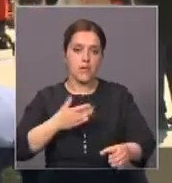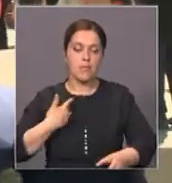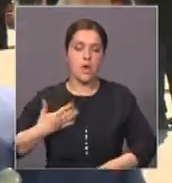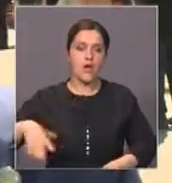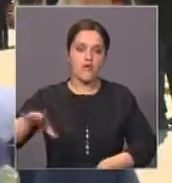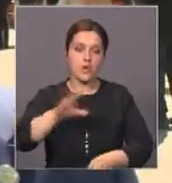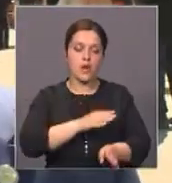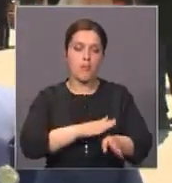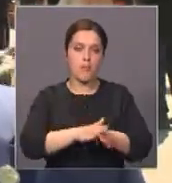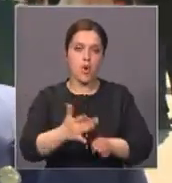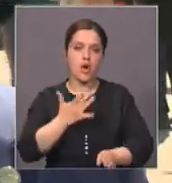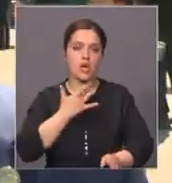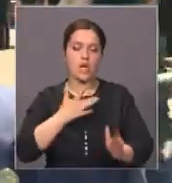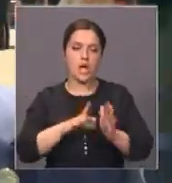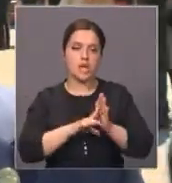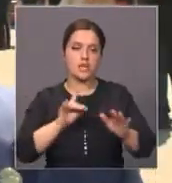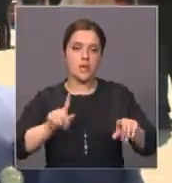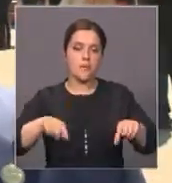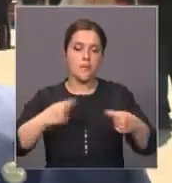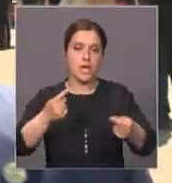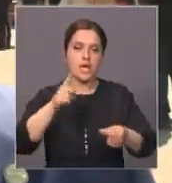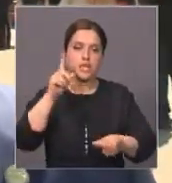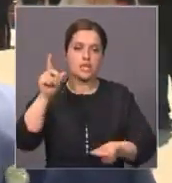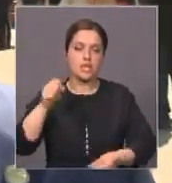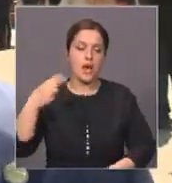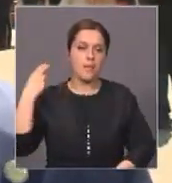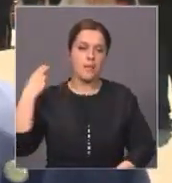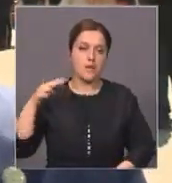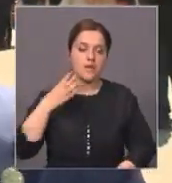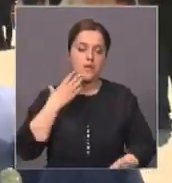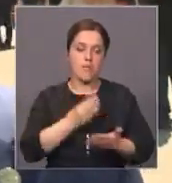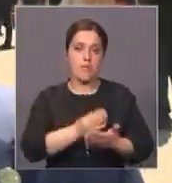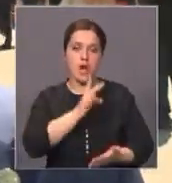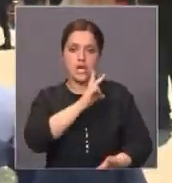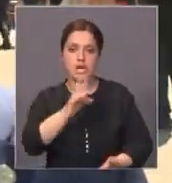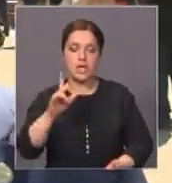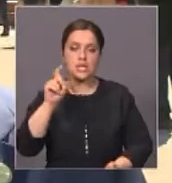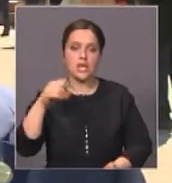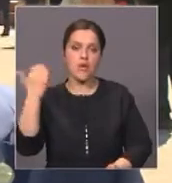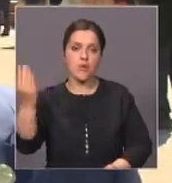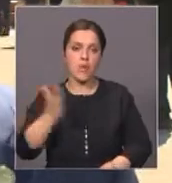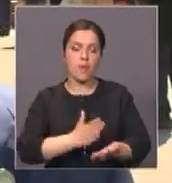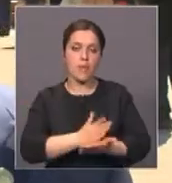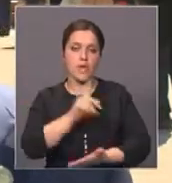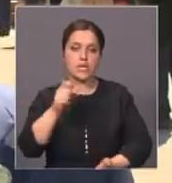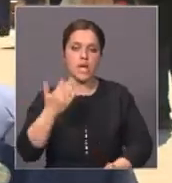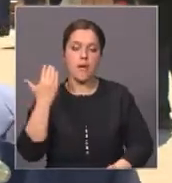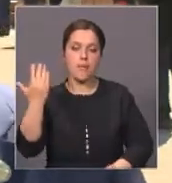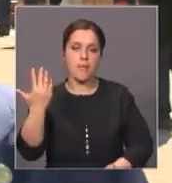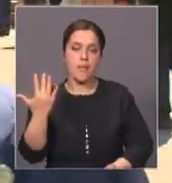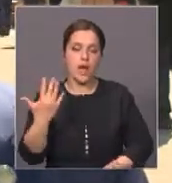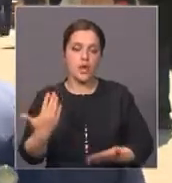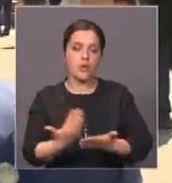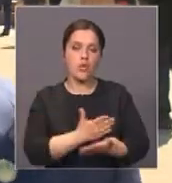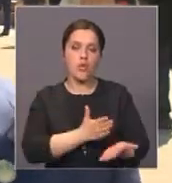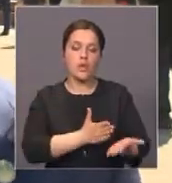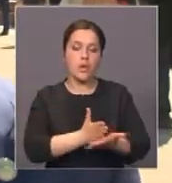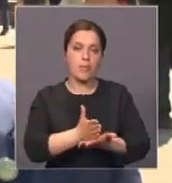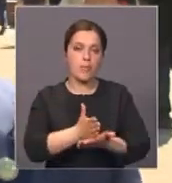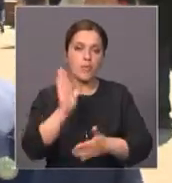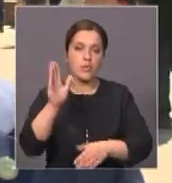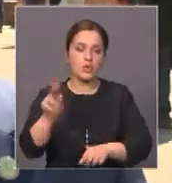проголосовали за нашего президента, за его политику, за пять новых направлений, которые